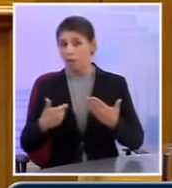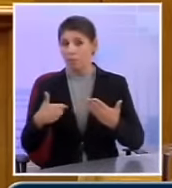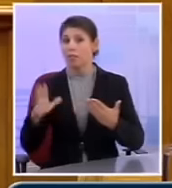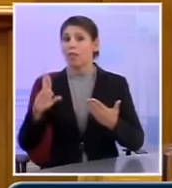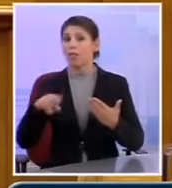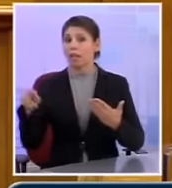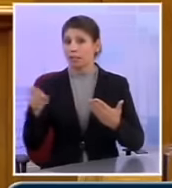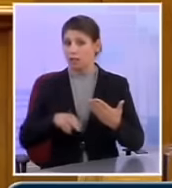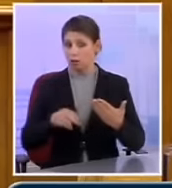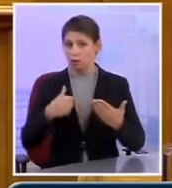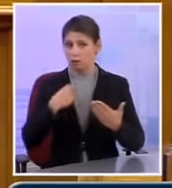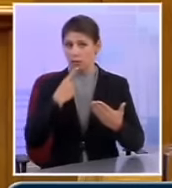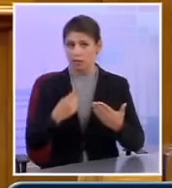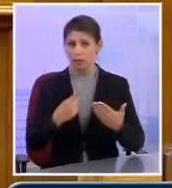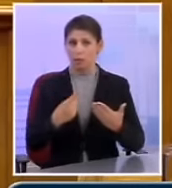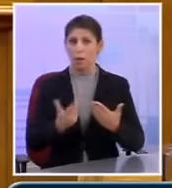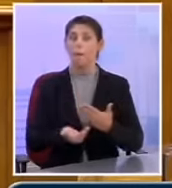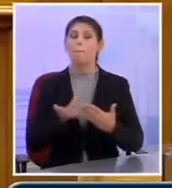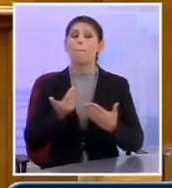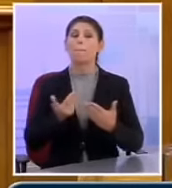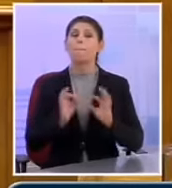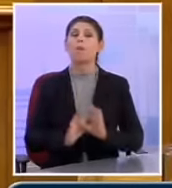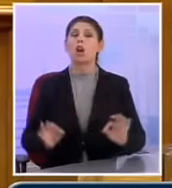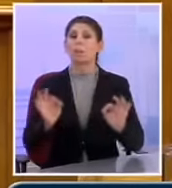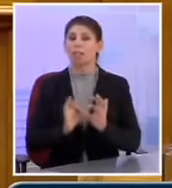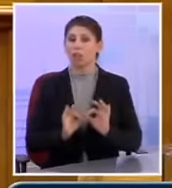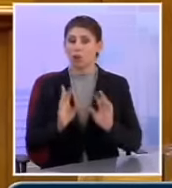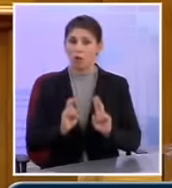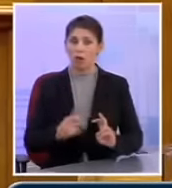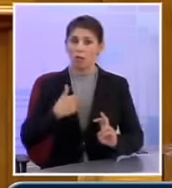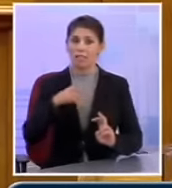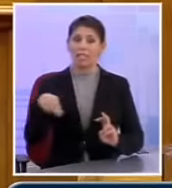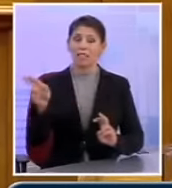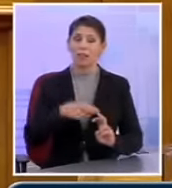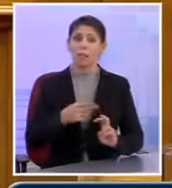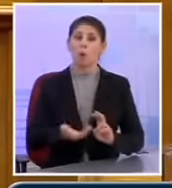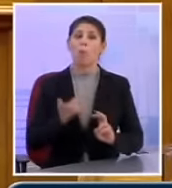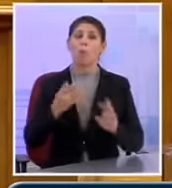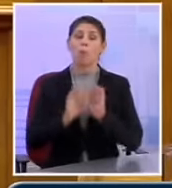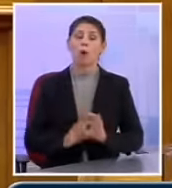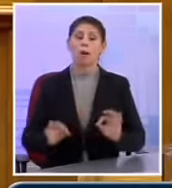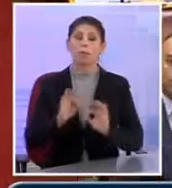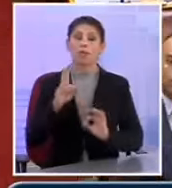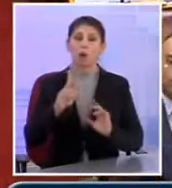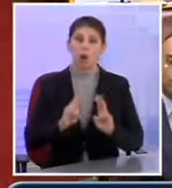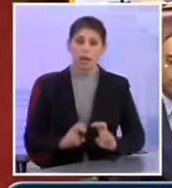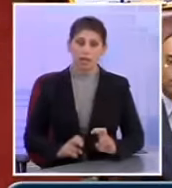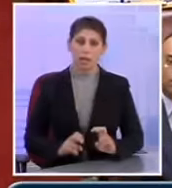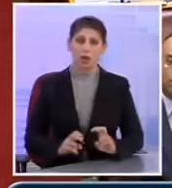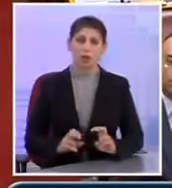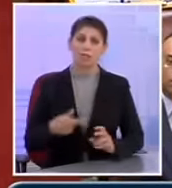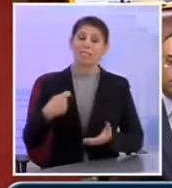καταργούμε όπως είπε το προληπτικό έλεγχο. Καταργούμε το προληπτικό έλεγχο στις